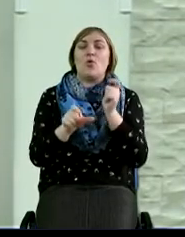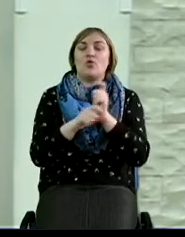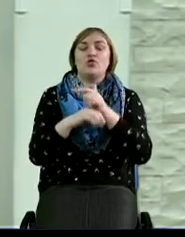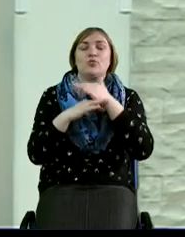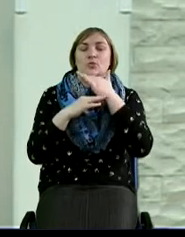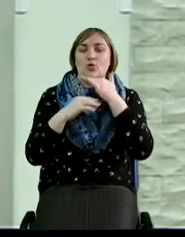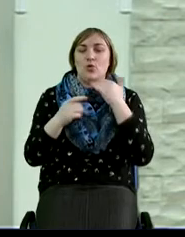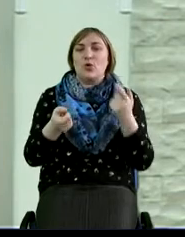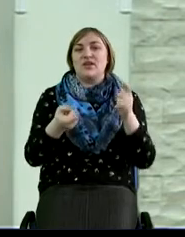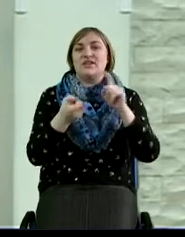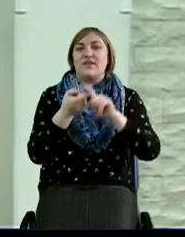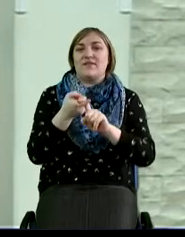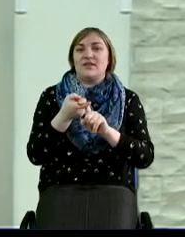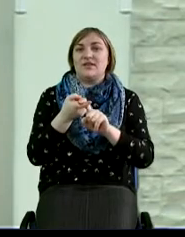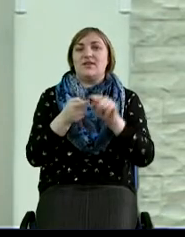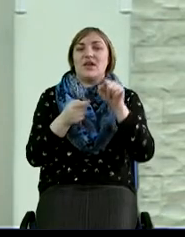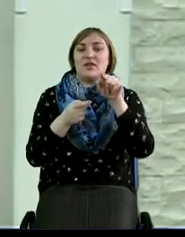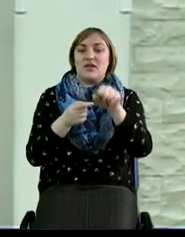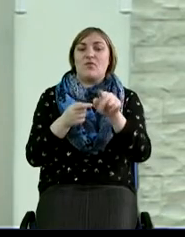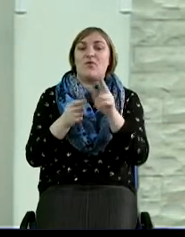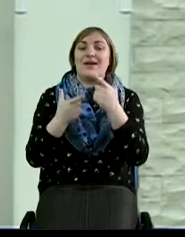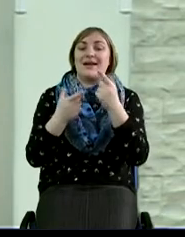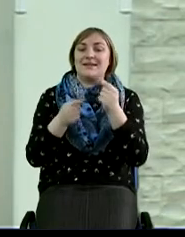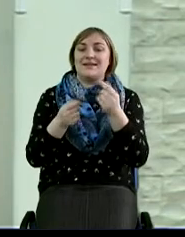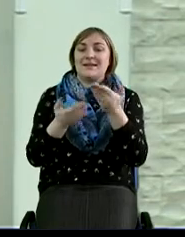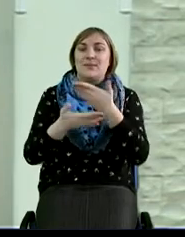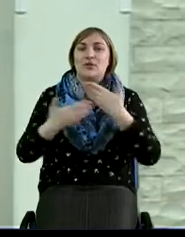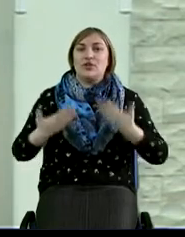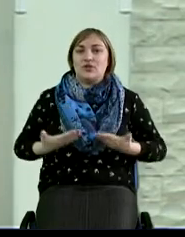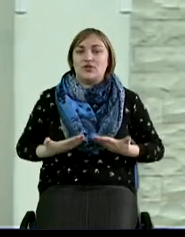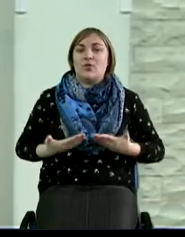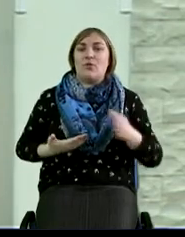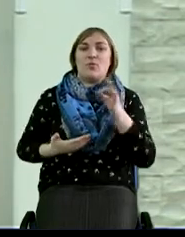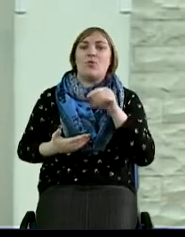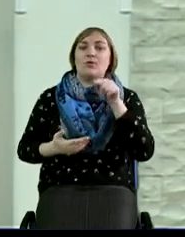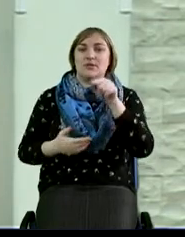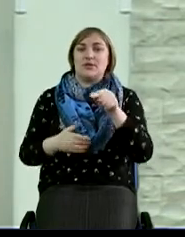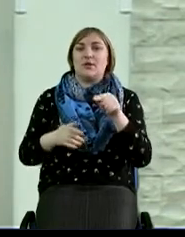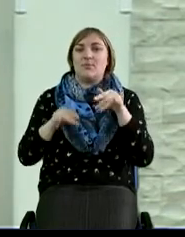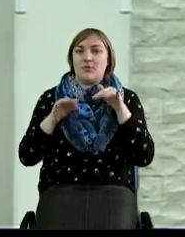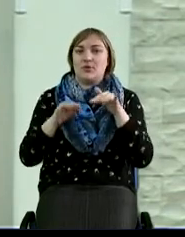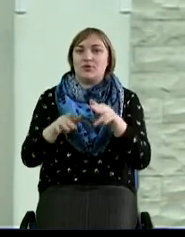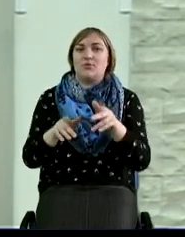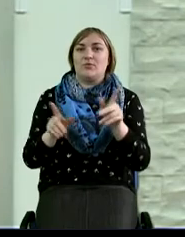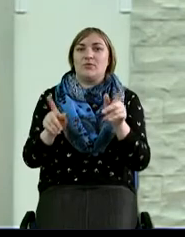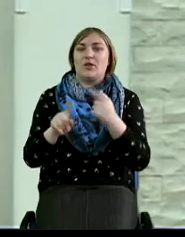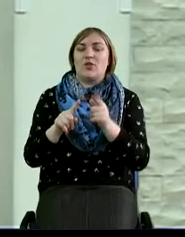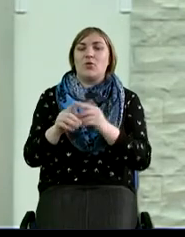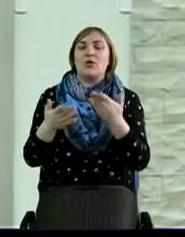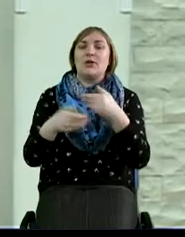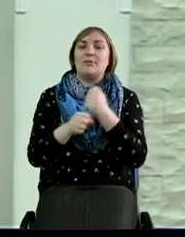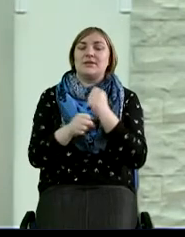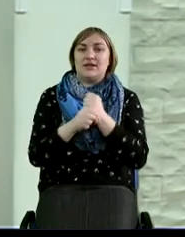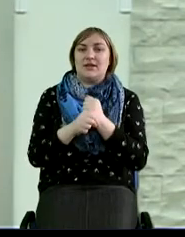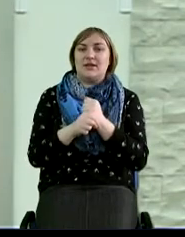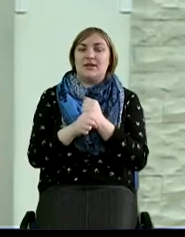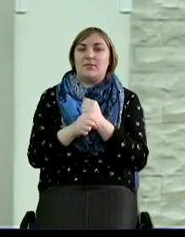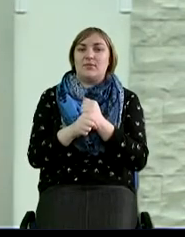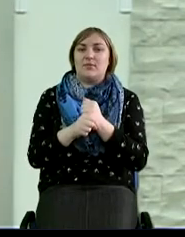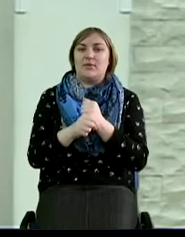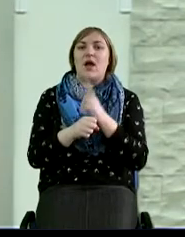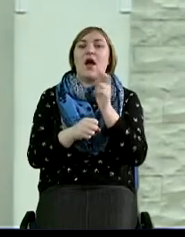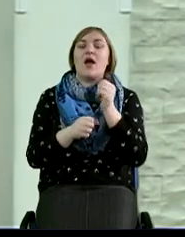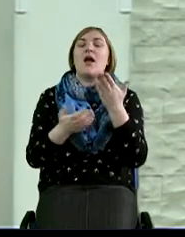зависит от той среды, в которой мы с вами живем, от тех поступков, которые мы с вами делаем, и тех вещей, как мы